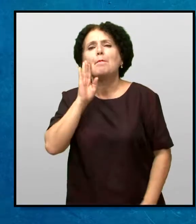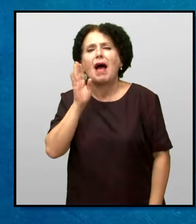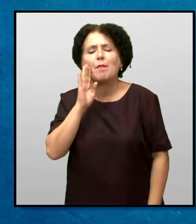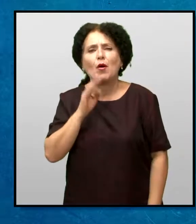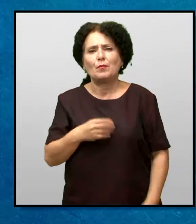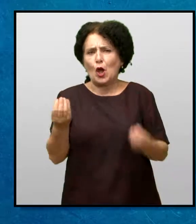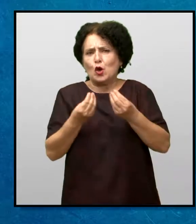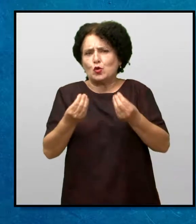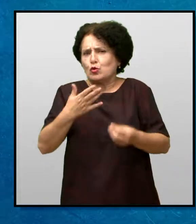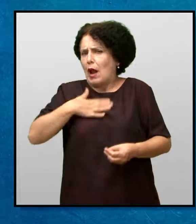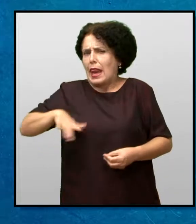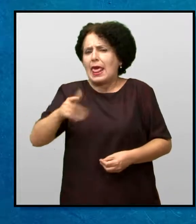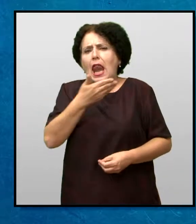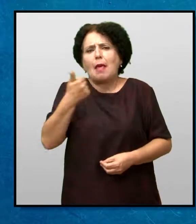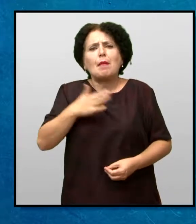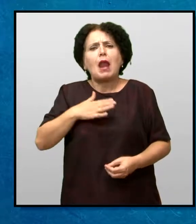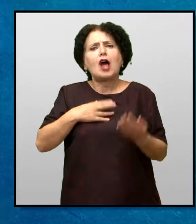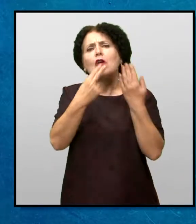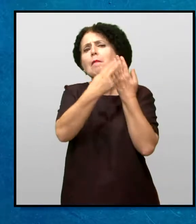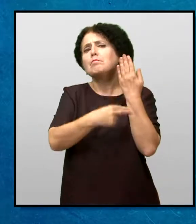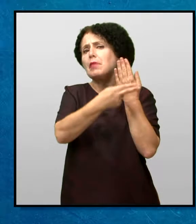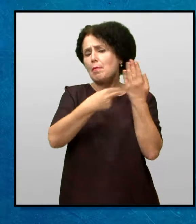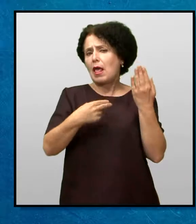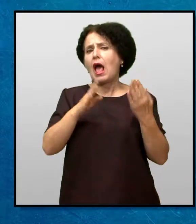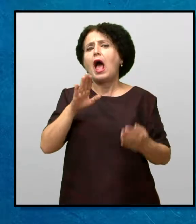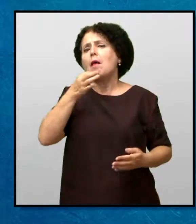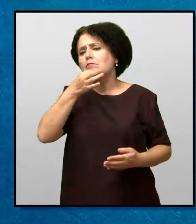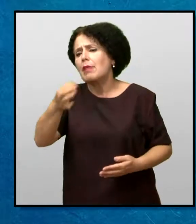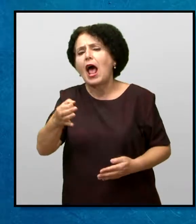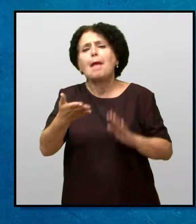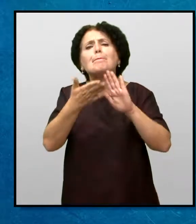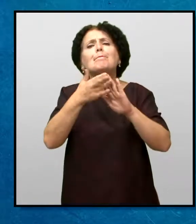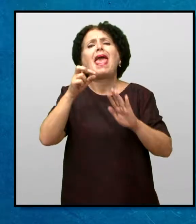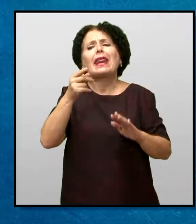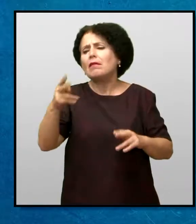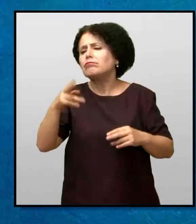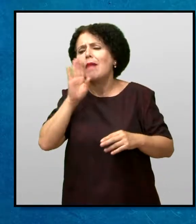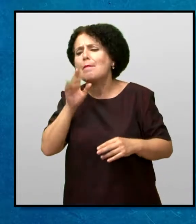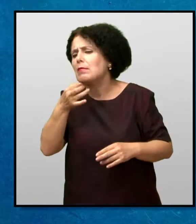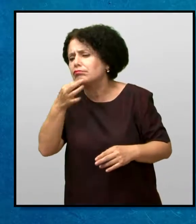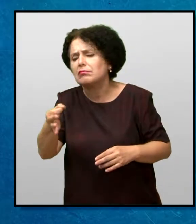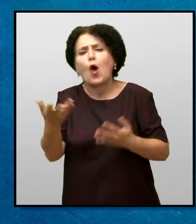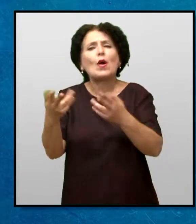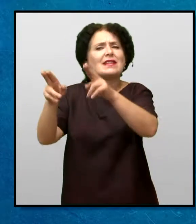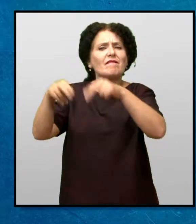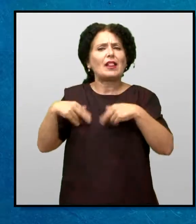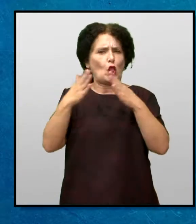Мамо, зашто ние немаме наша Библија? Ја праша Мери мајка си кога се враке од црква